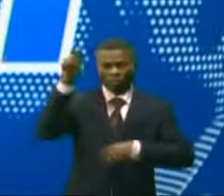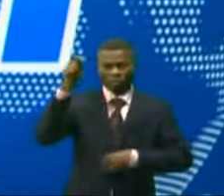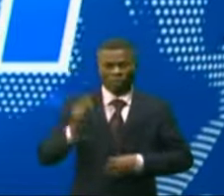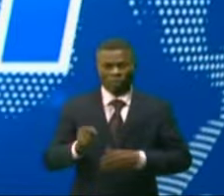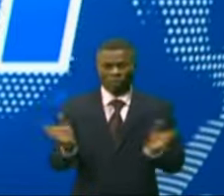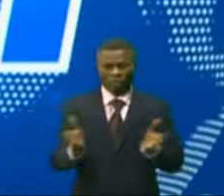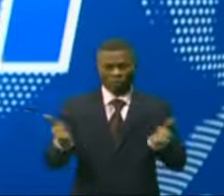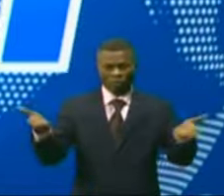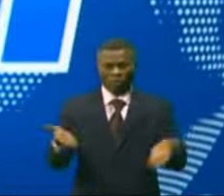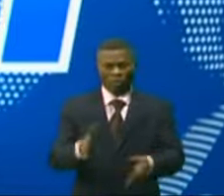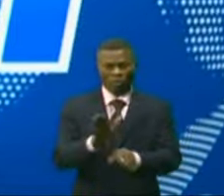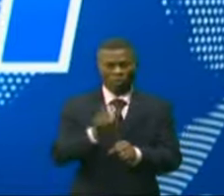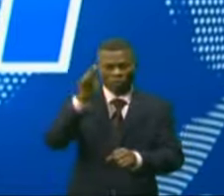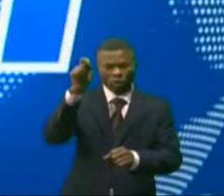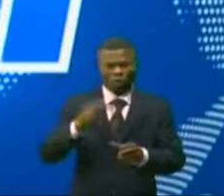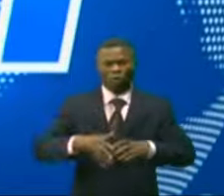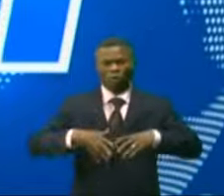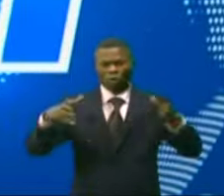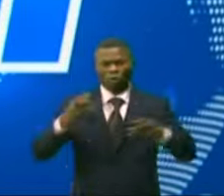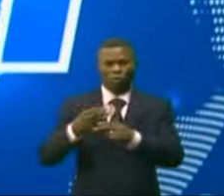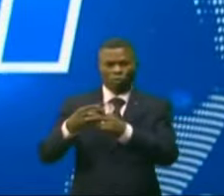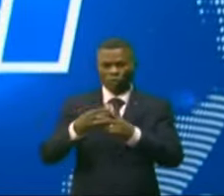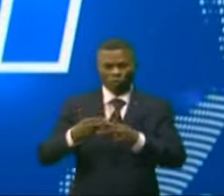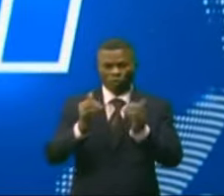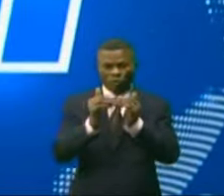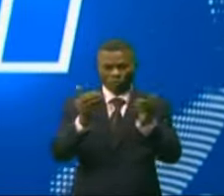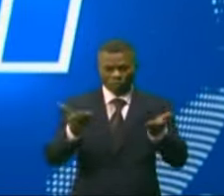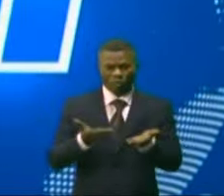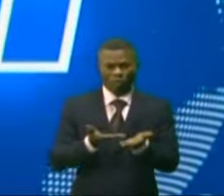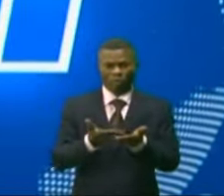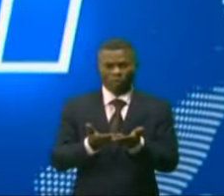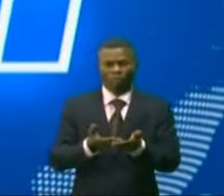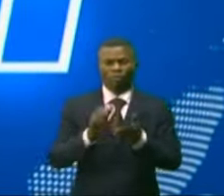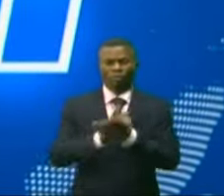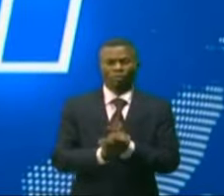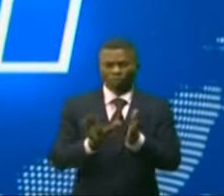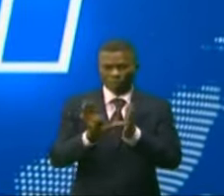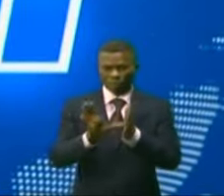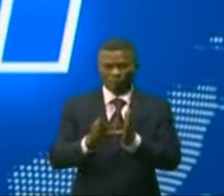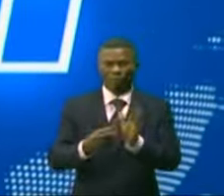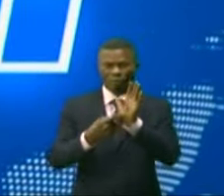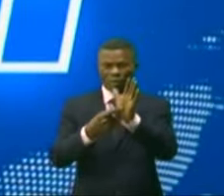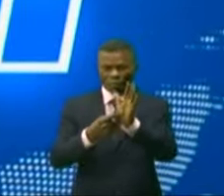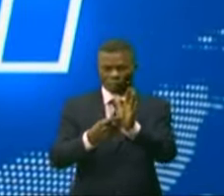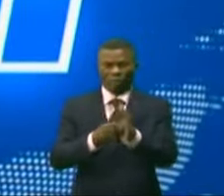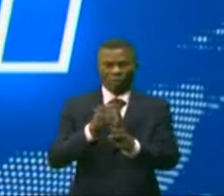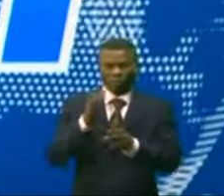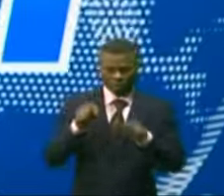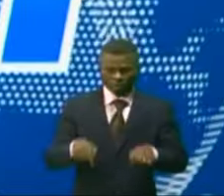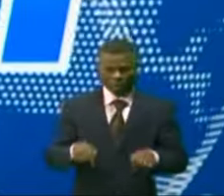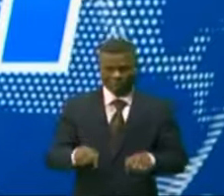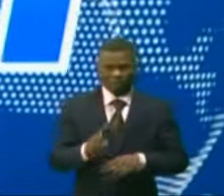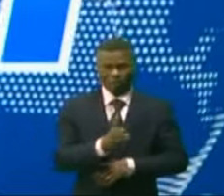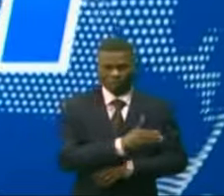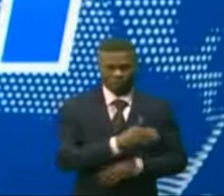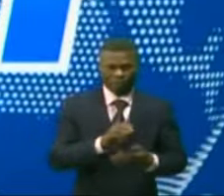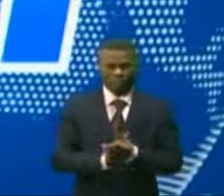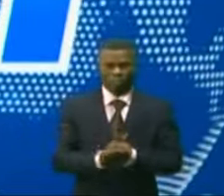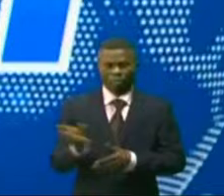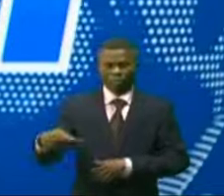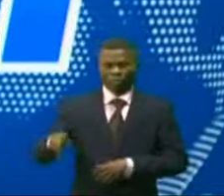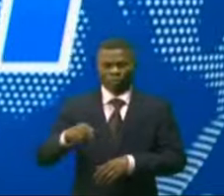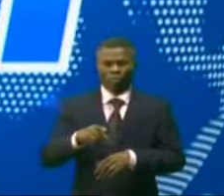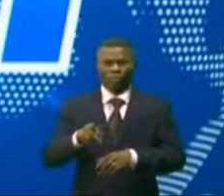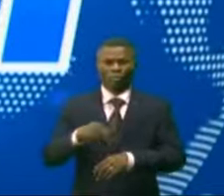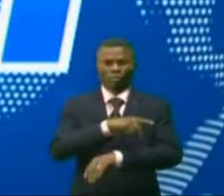renforcé la présence de forces armées de la République démocratique du Congo. Des images à suivre est dans ce journal. La province